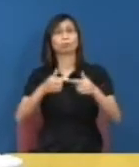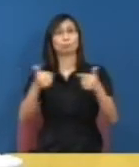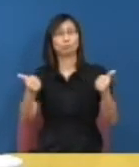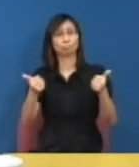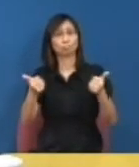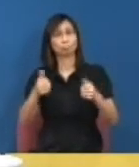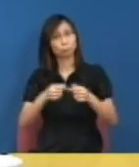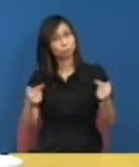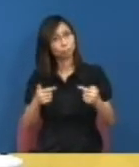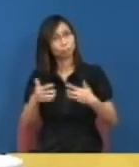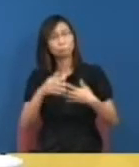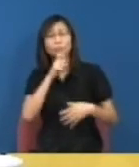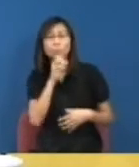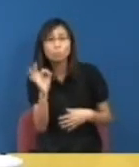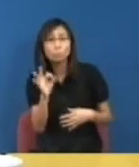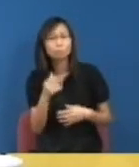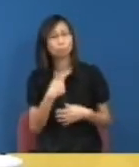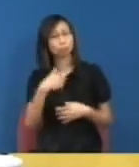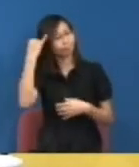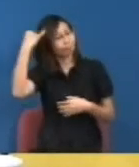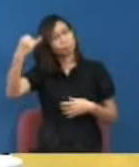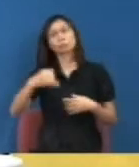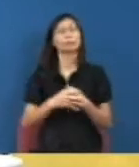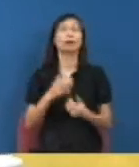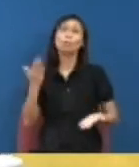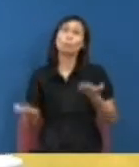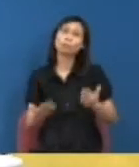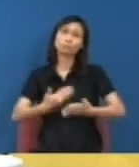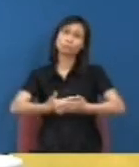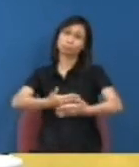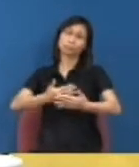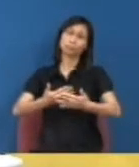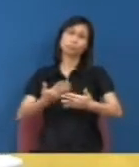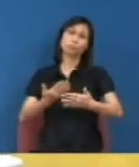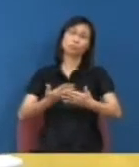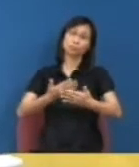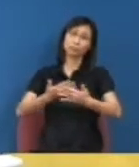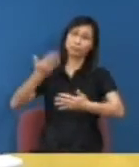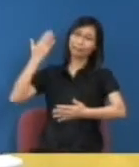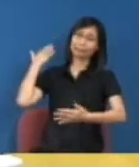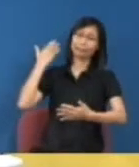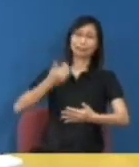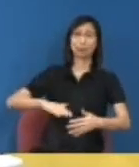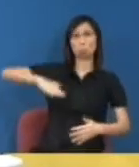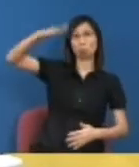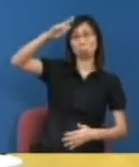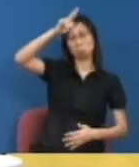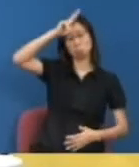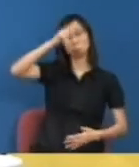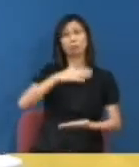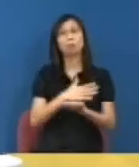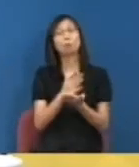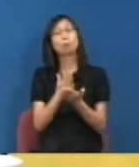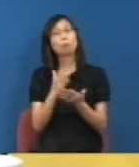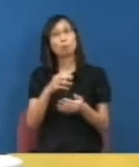是來自可能是一些前高官或者校務委員或者來自所謂